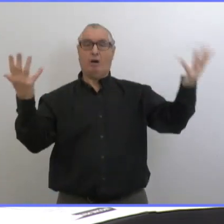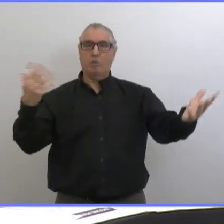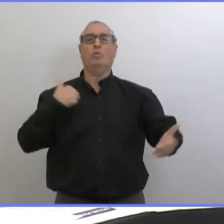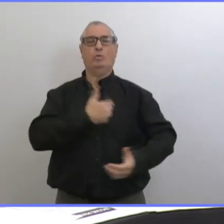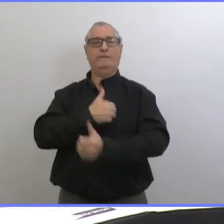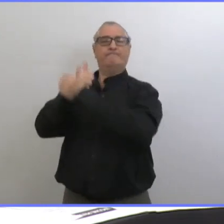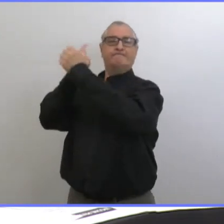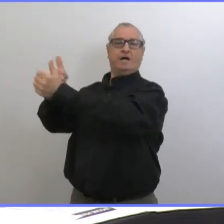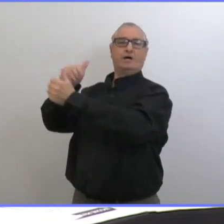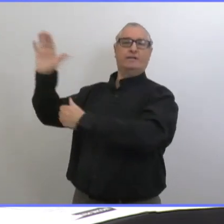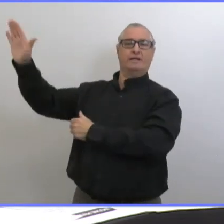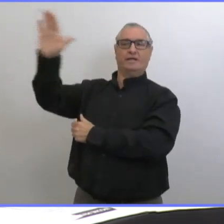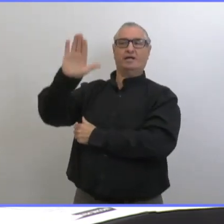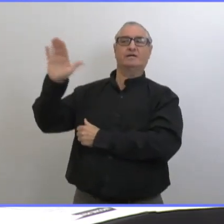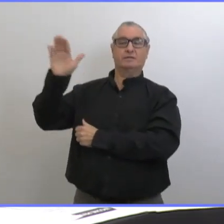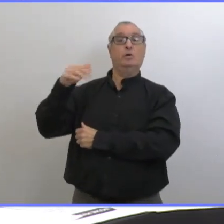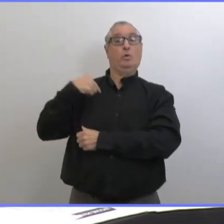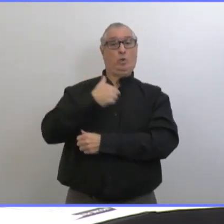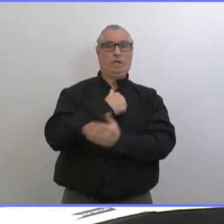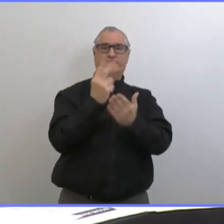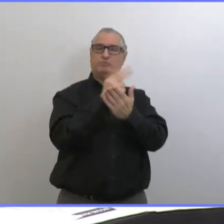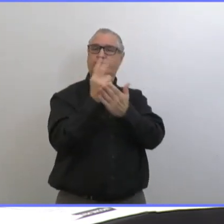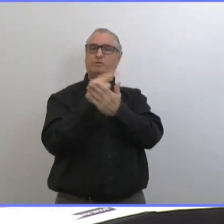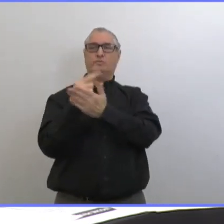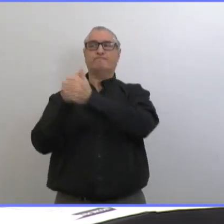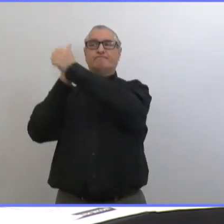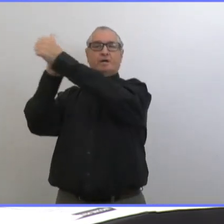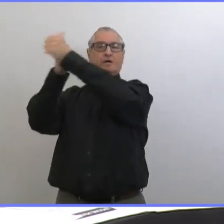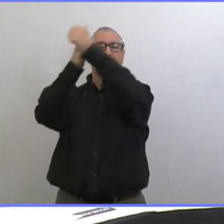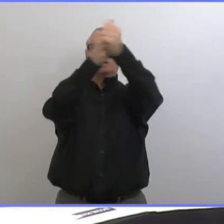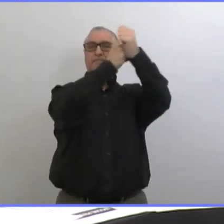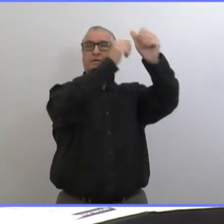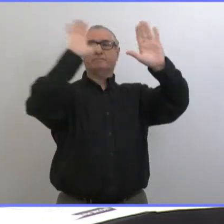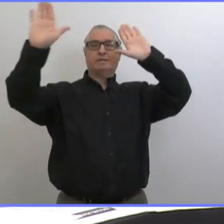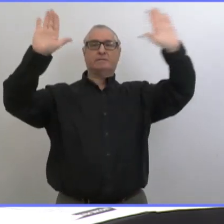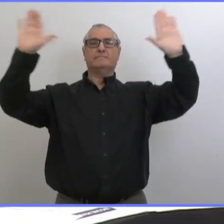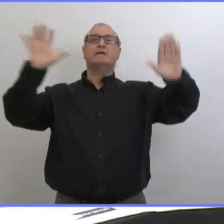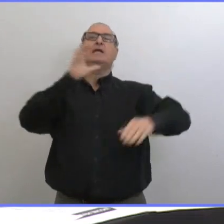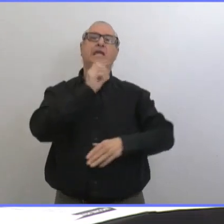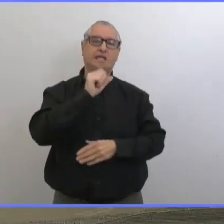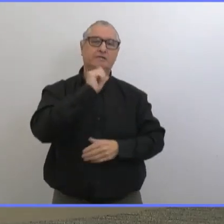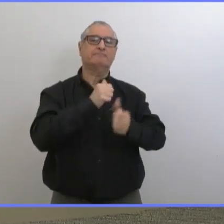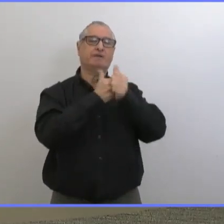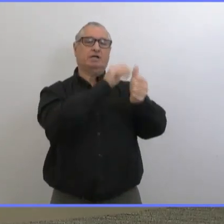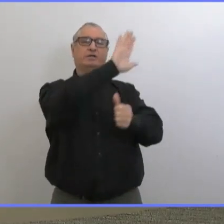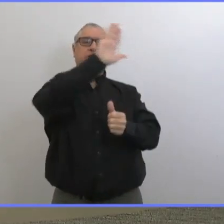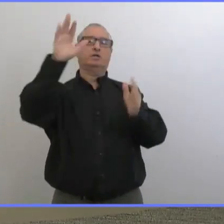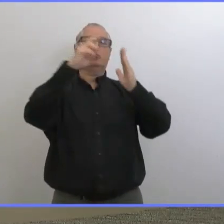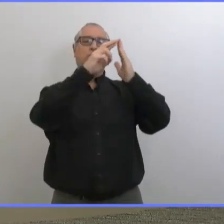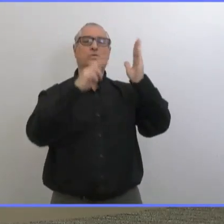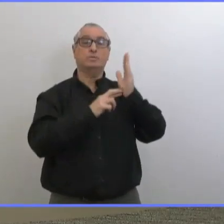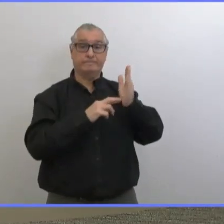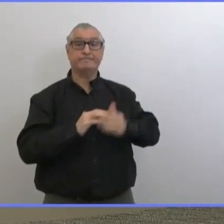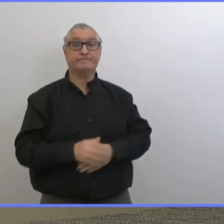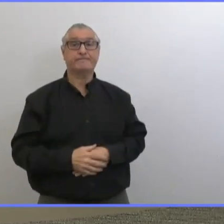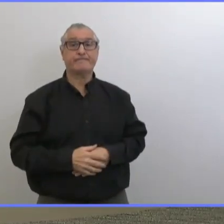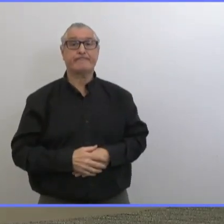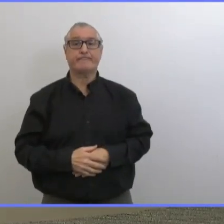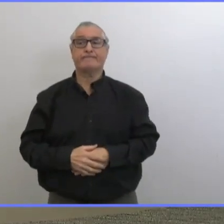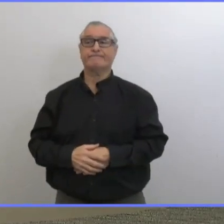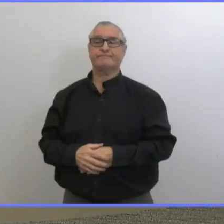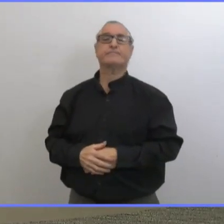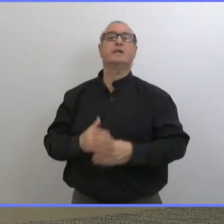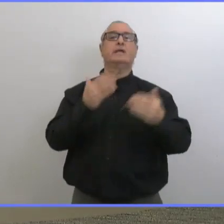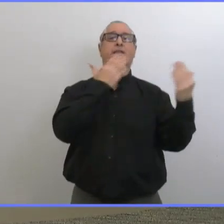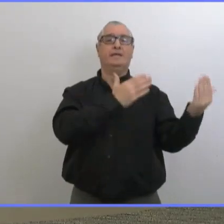analysera les risques pour ces populations et on prendra des décisions pour savoir où ils se situent quant à la liste de